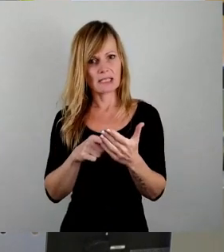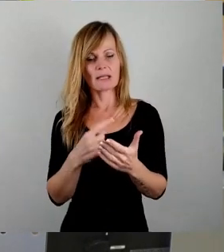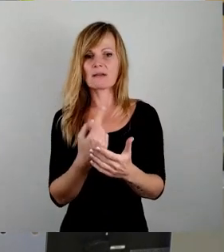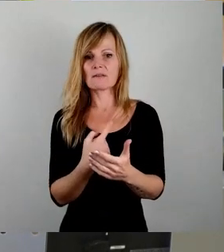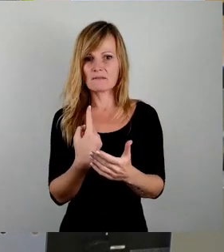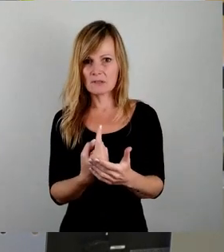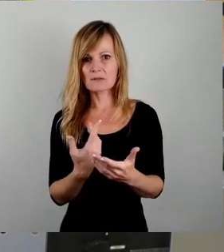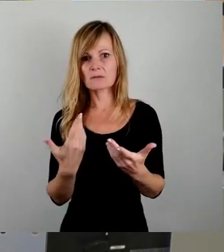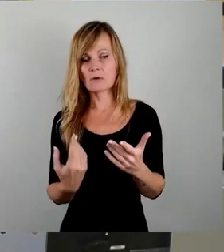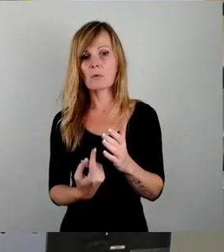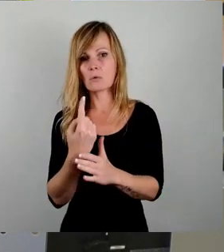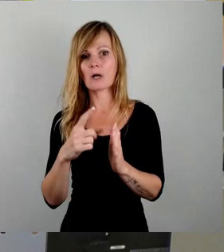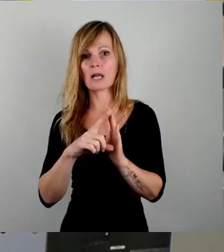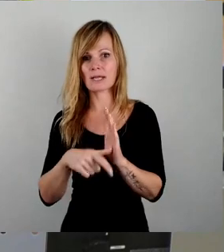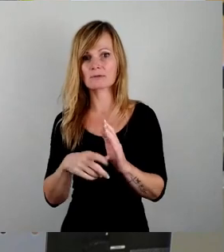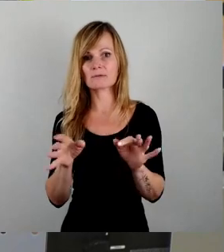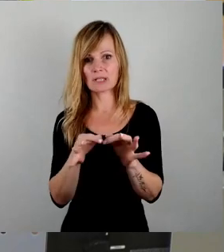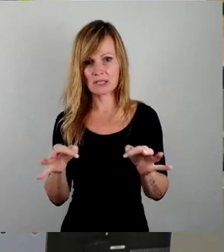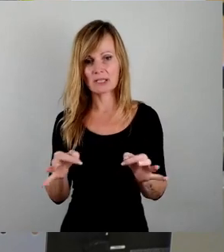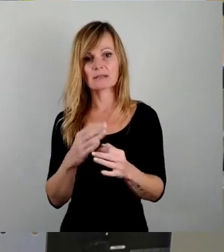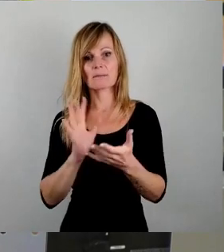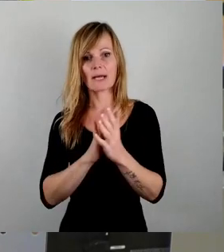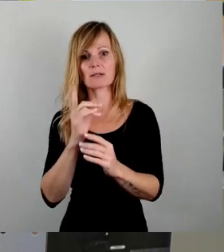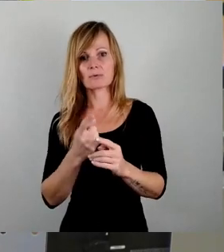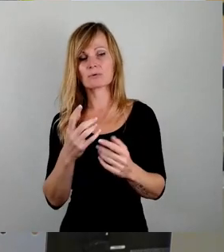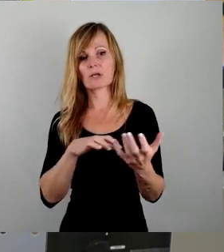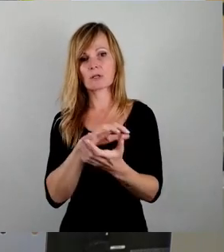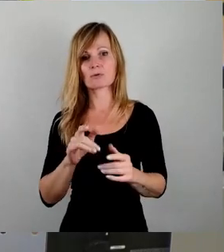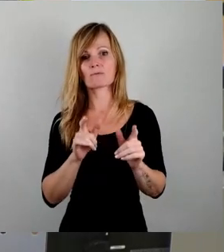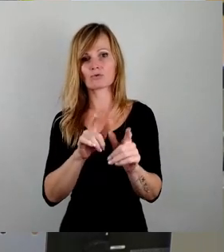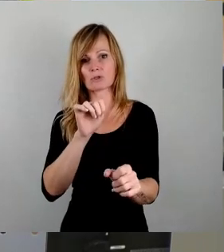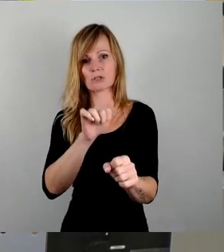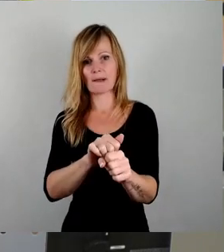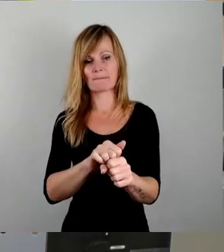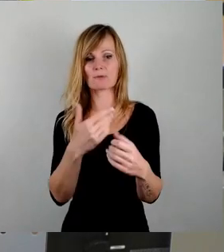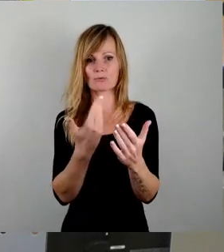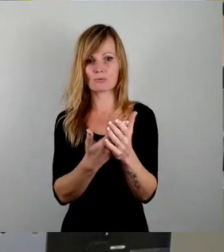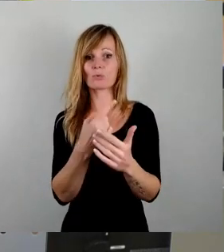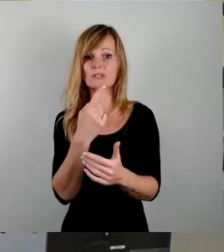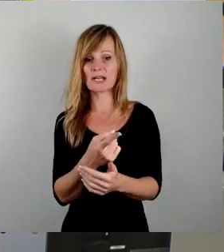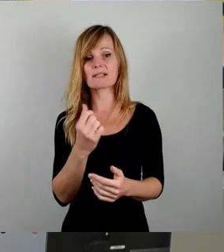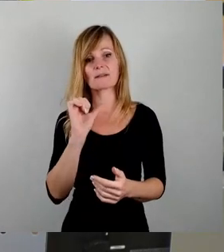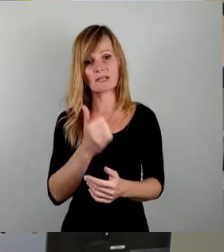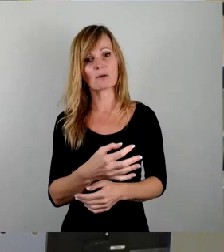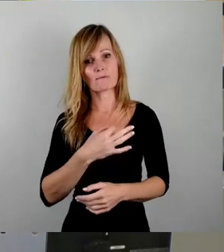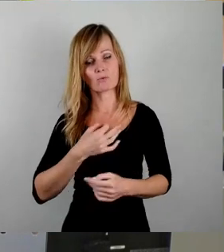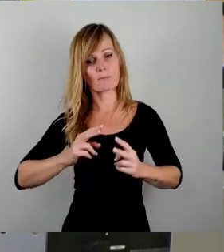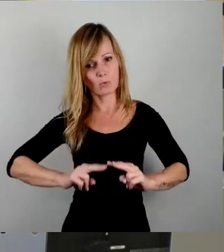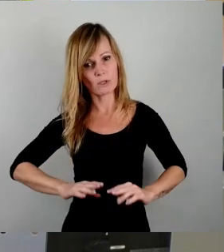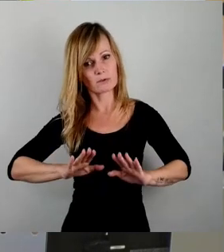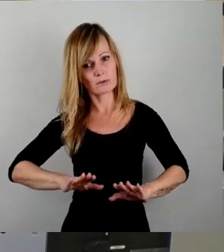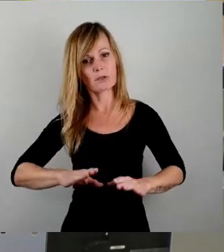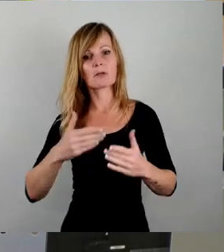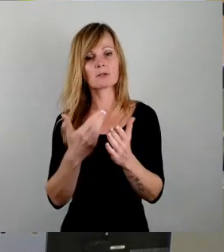hochleistungsfähiges Brand- und Katastrophenschutzamt haben. Und das ist in dem Kontext wiederum beruhigend. Und ich möchte an der Stelle diese